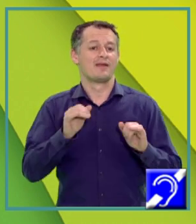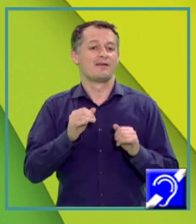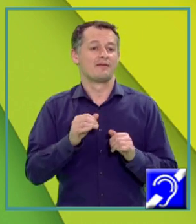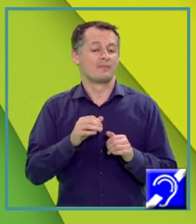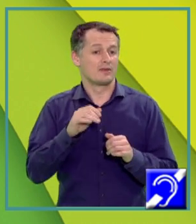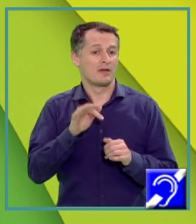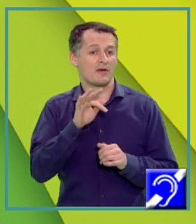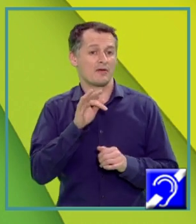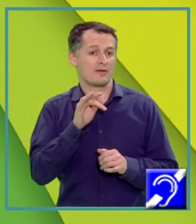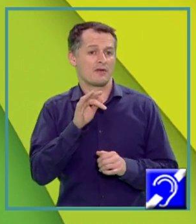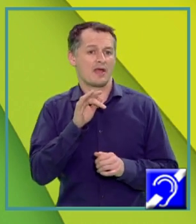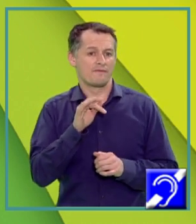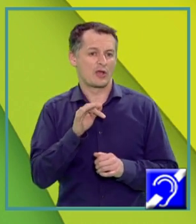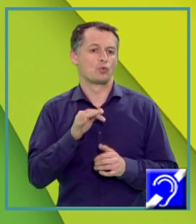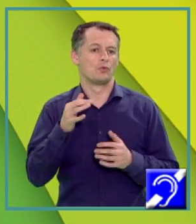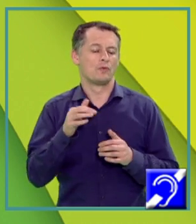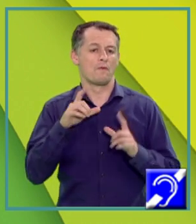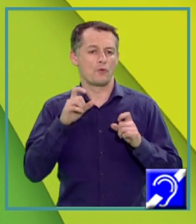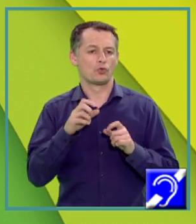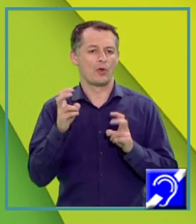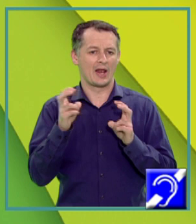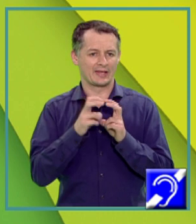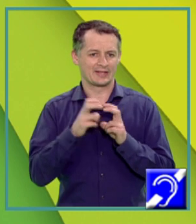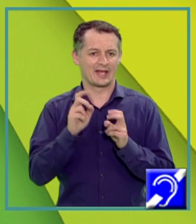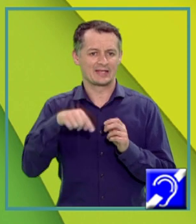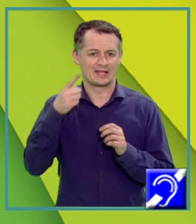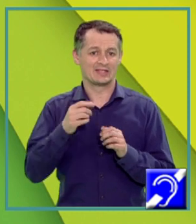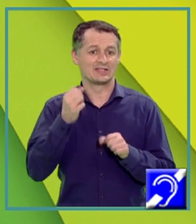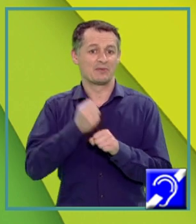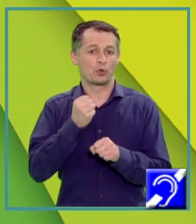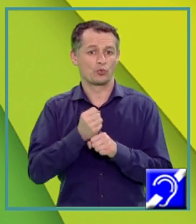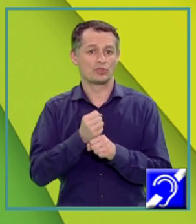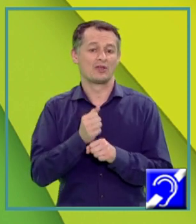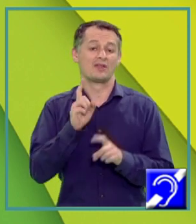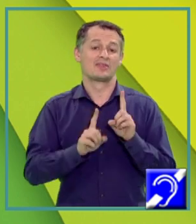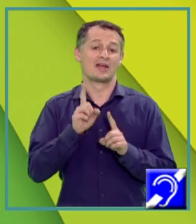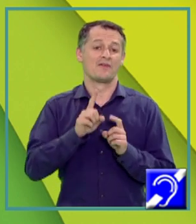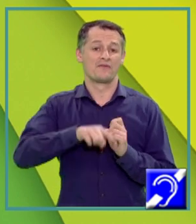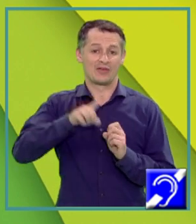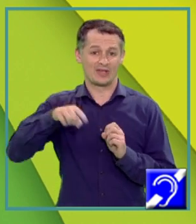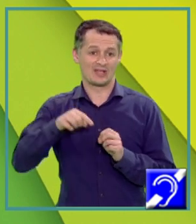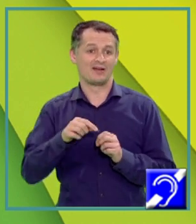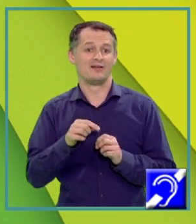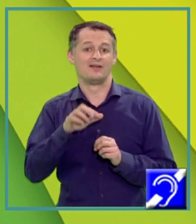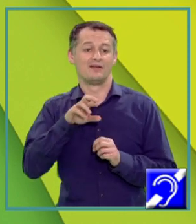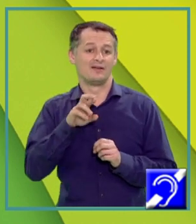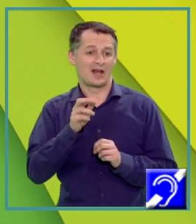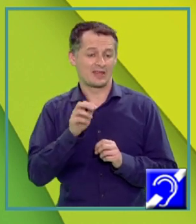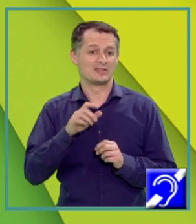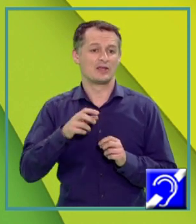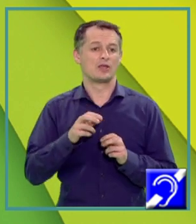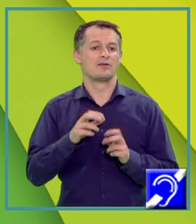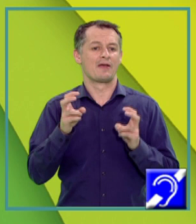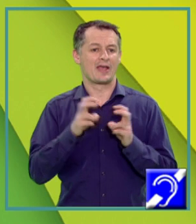doar dacă frecvența radiației electromagnetice incidente este mai mare sau cel puțin